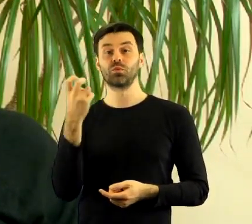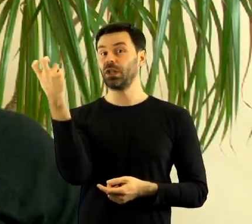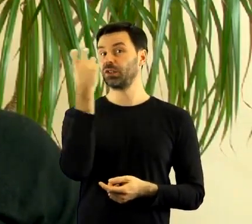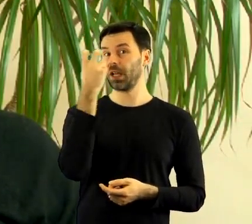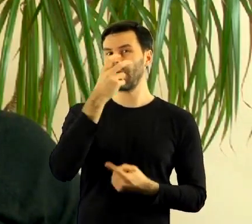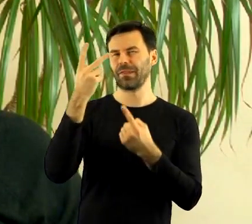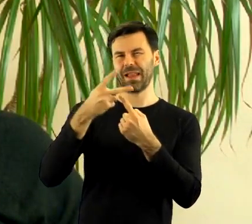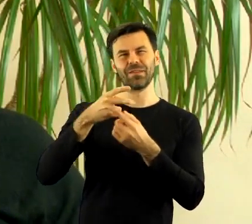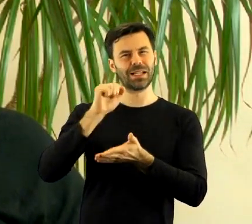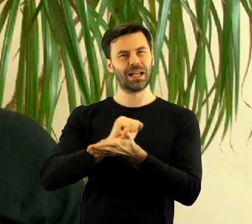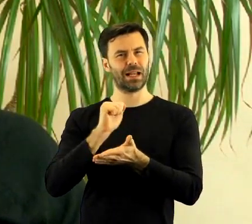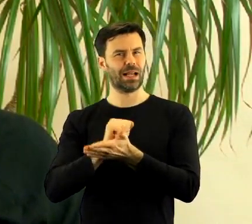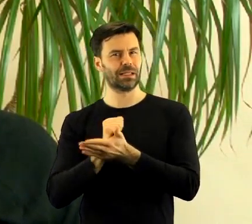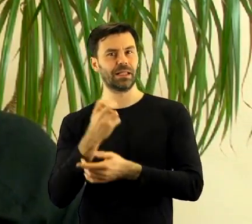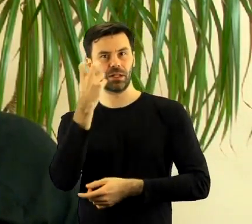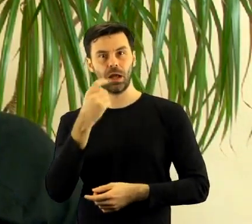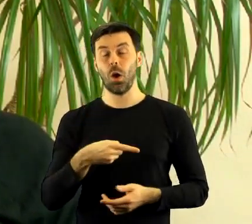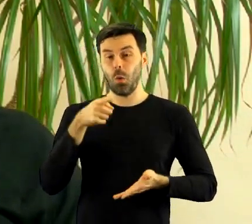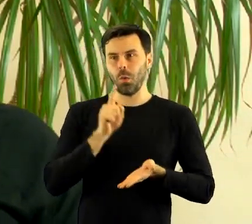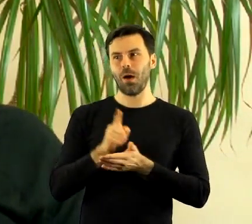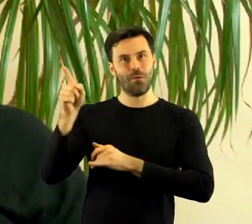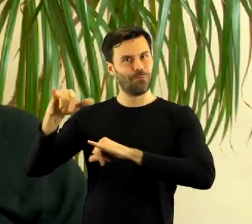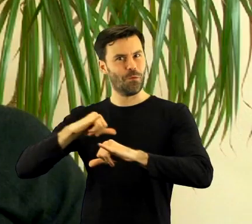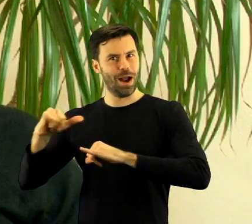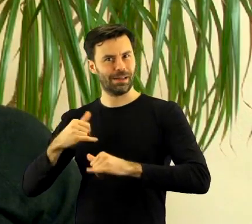udało nam się zdenerwować naszą władzę,